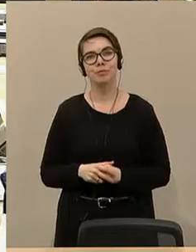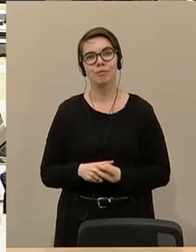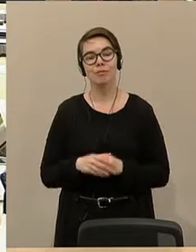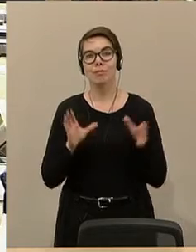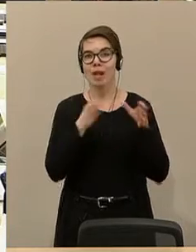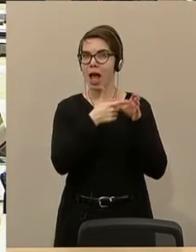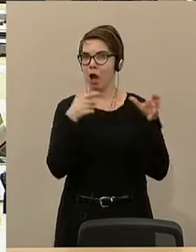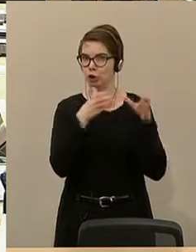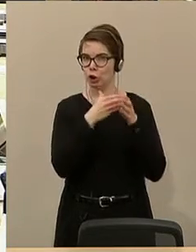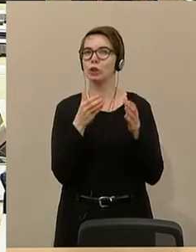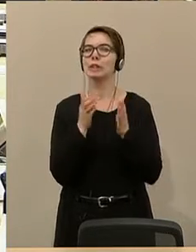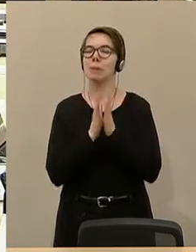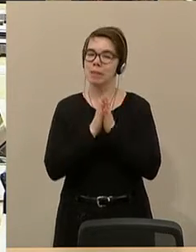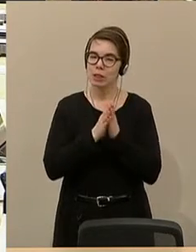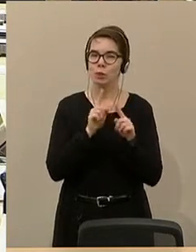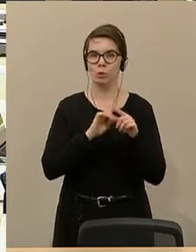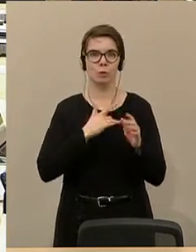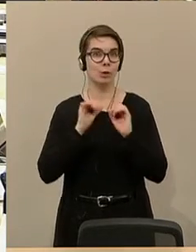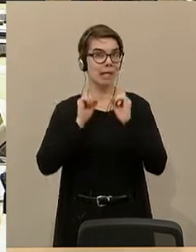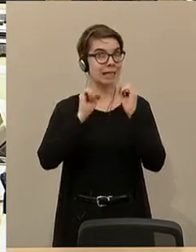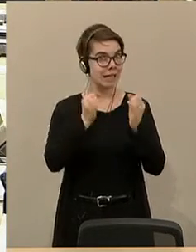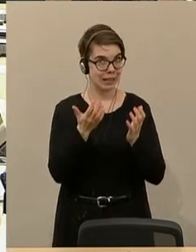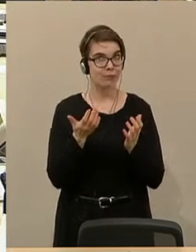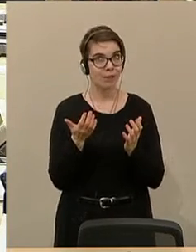Rebecca Grichbaumer von der ÖVP ist jetzt am Wort.